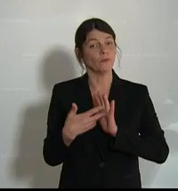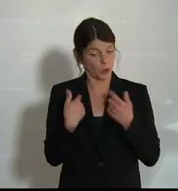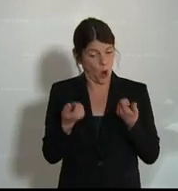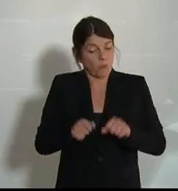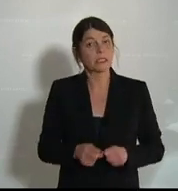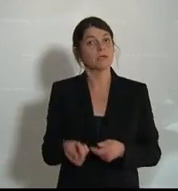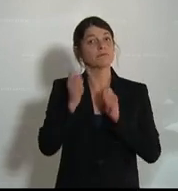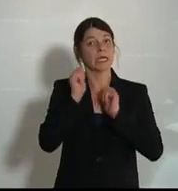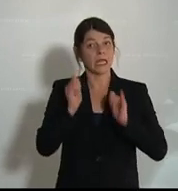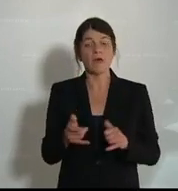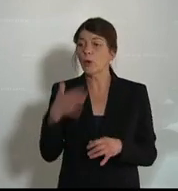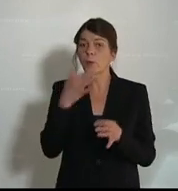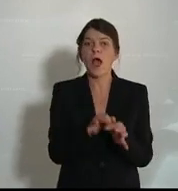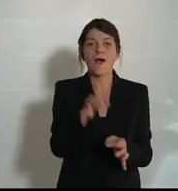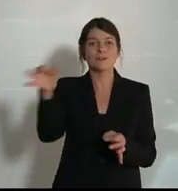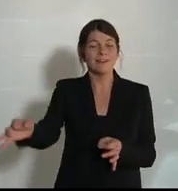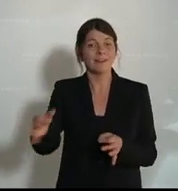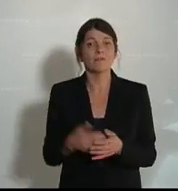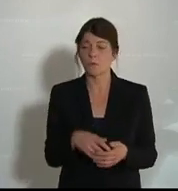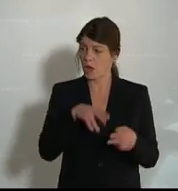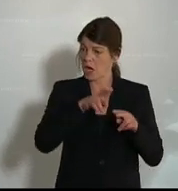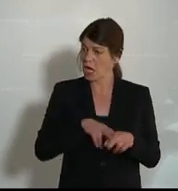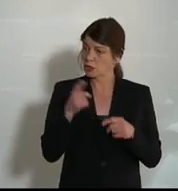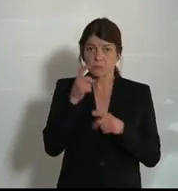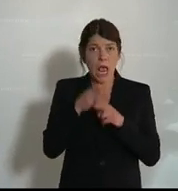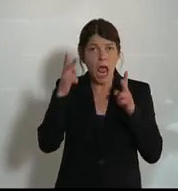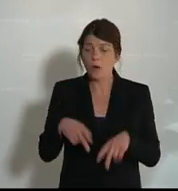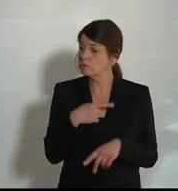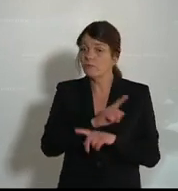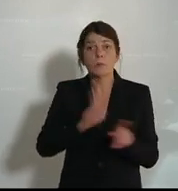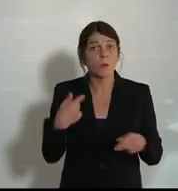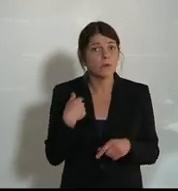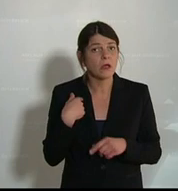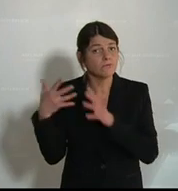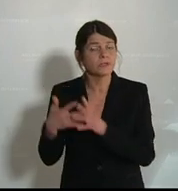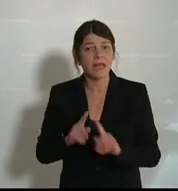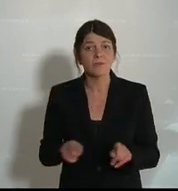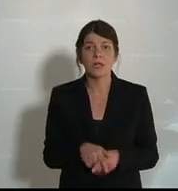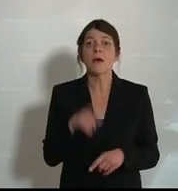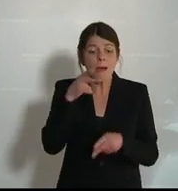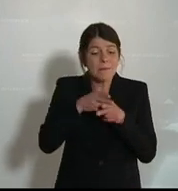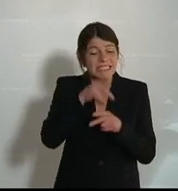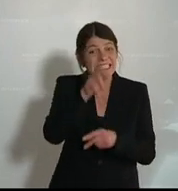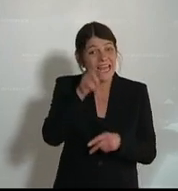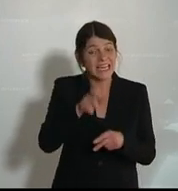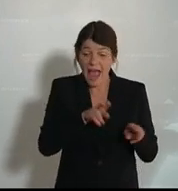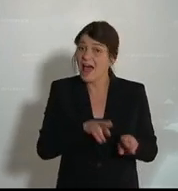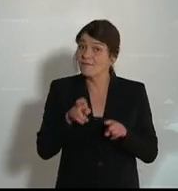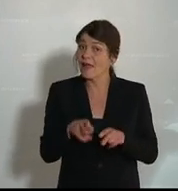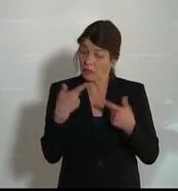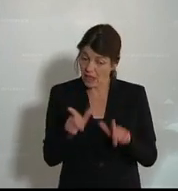haben, weil sie nicht ausgegliedert sind. Bei anderen Spitälern haben wir diese nicht, dürfen aber dort den Patientenanwalt etwa